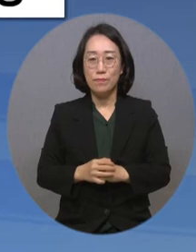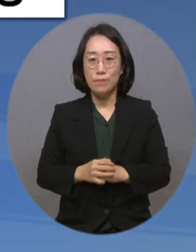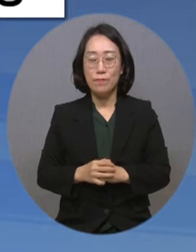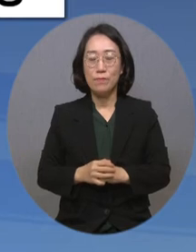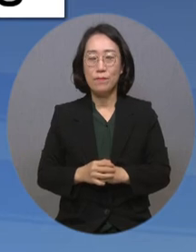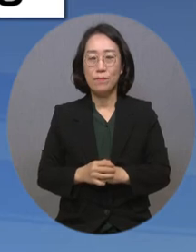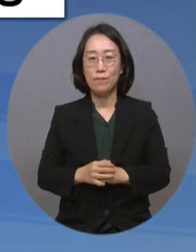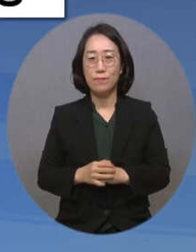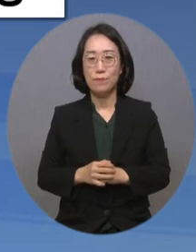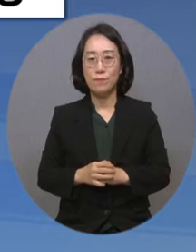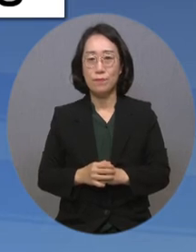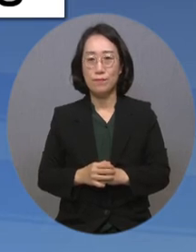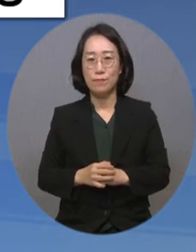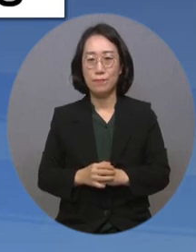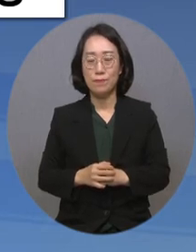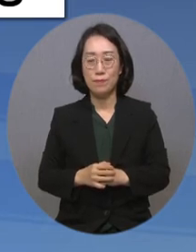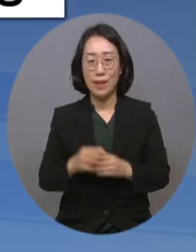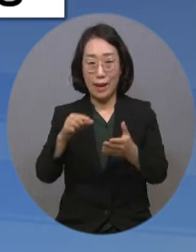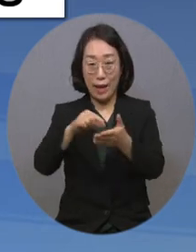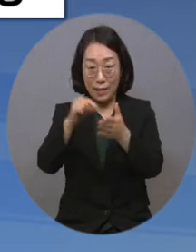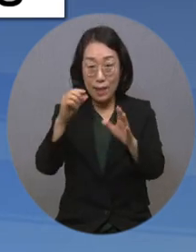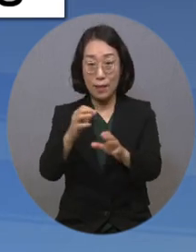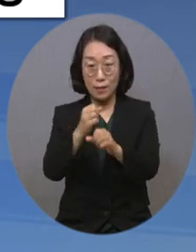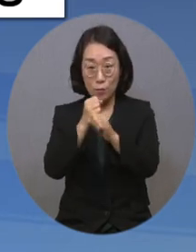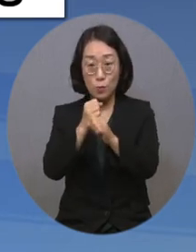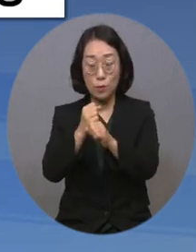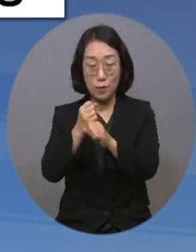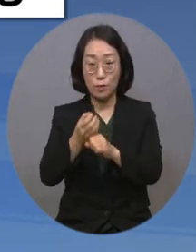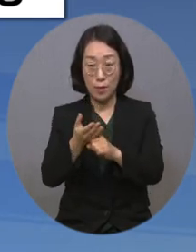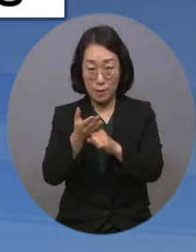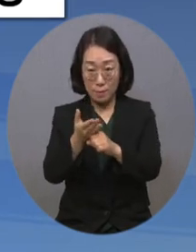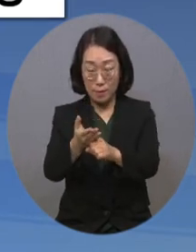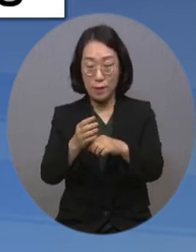이어서 간추린 뉴스 전해드립니다.